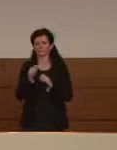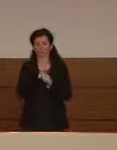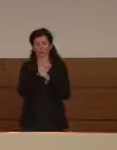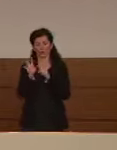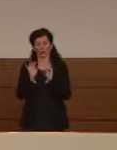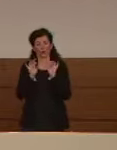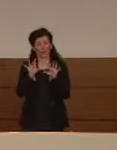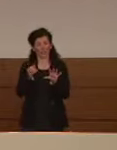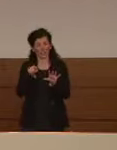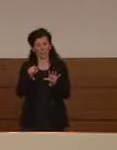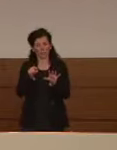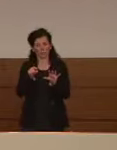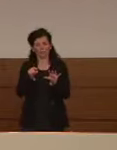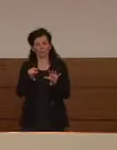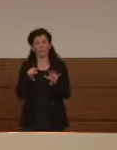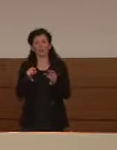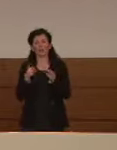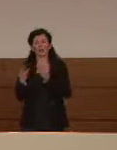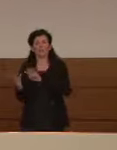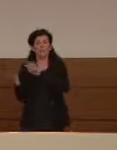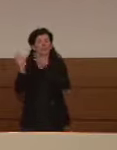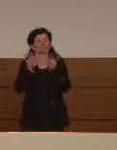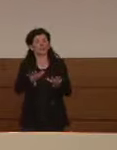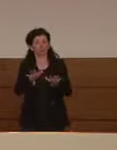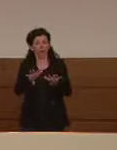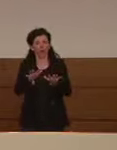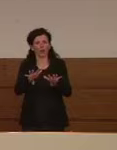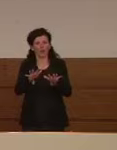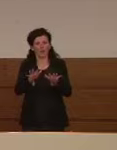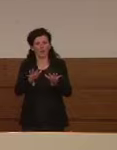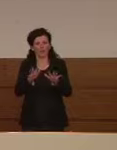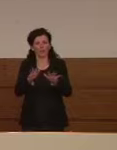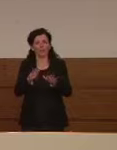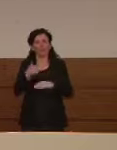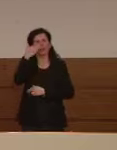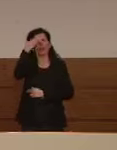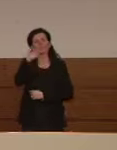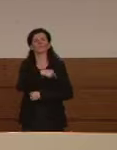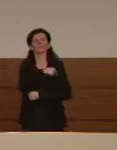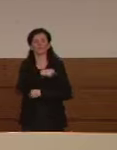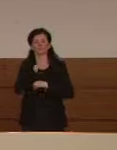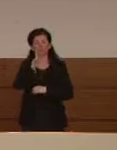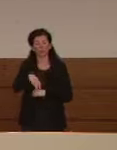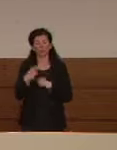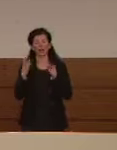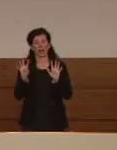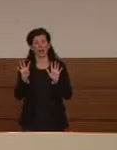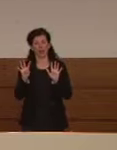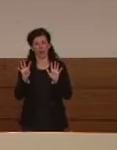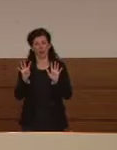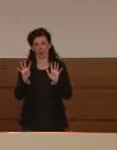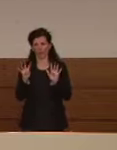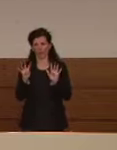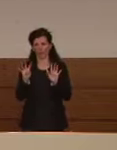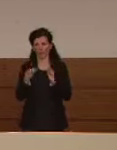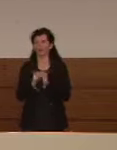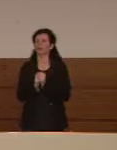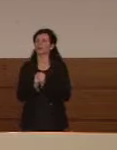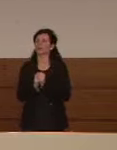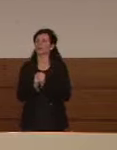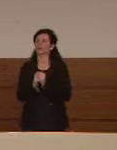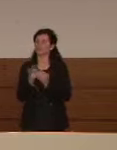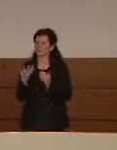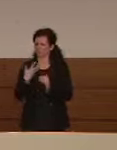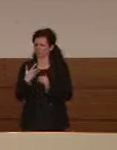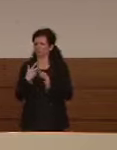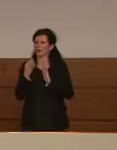10 volte più letale rispetto al virus dell'influenza del 2009 professore intanto un commento su questo poi lei ha detto abbiamo dei